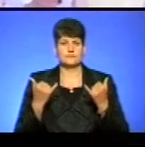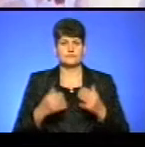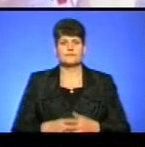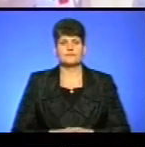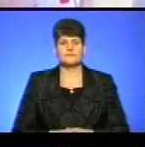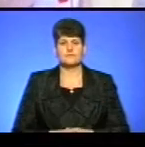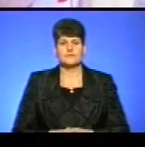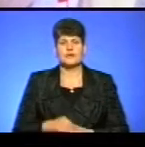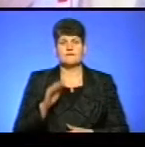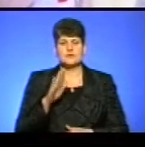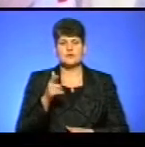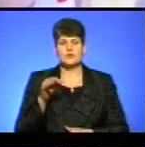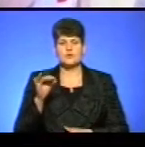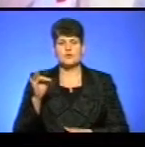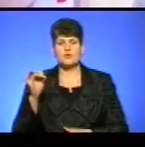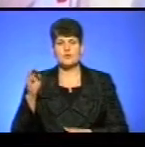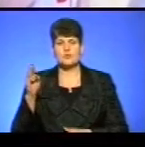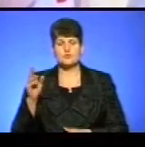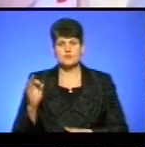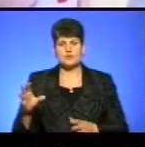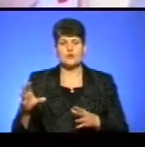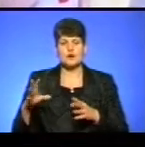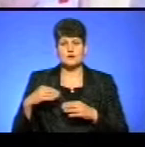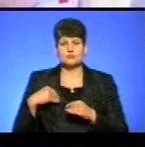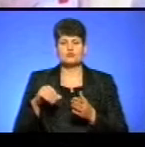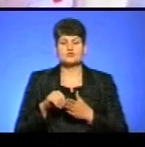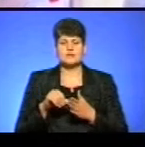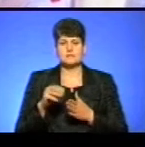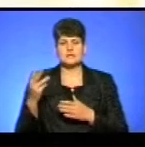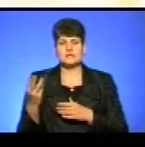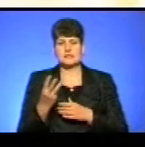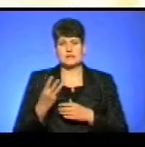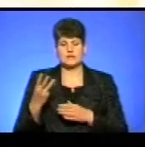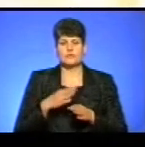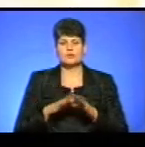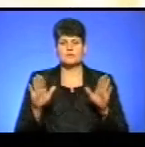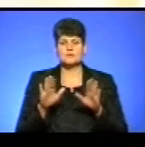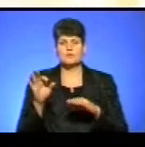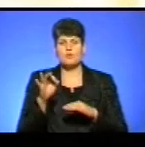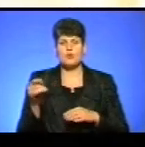Василь Горошко з порушенням зору разом з учасниками тріо виконує пісню про Тернопіль.